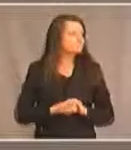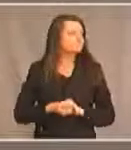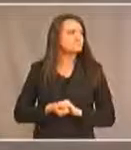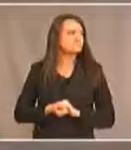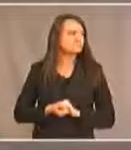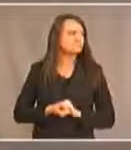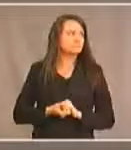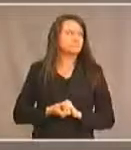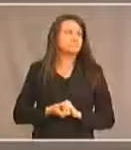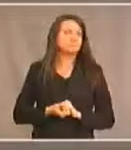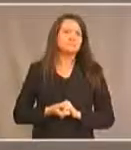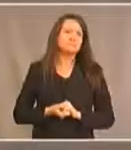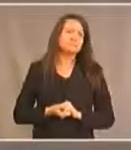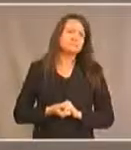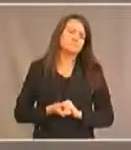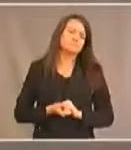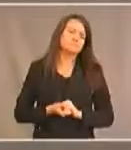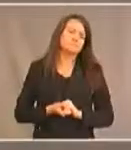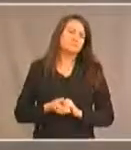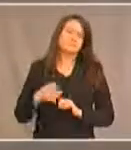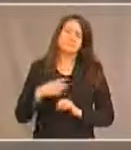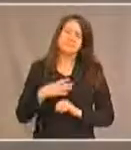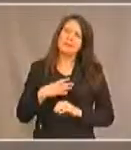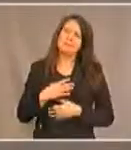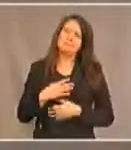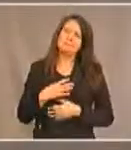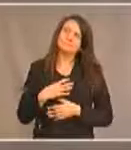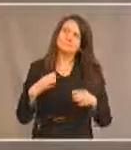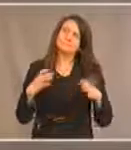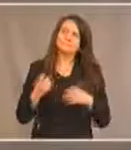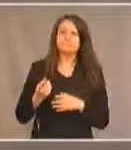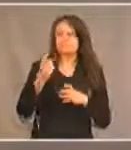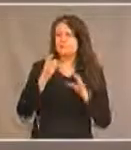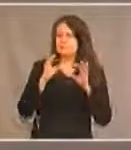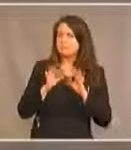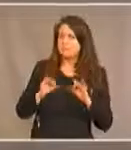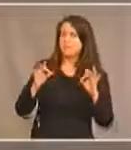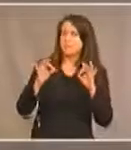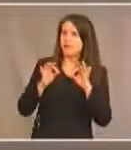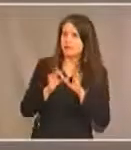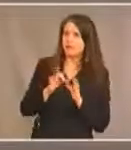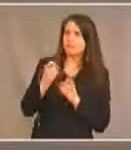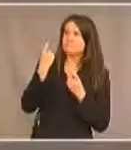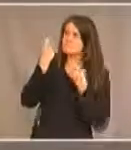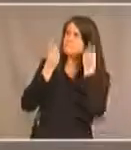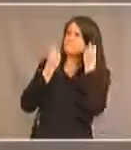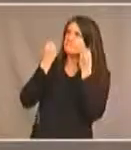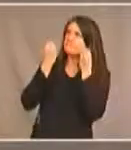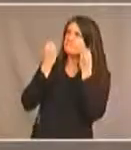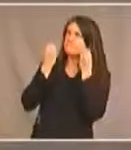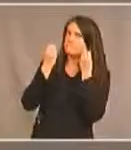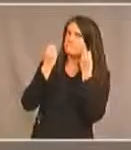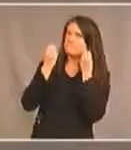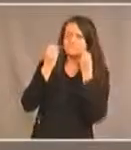alors la question qu'on doit se poser,'est est-ce qu'on écoute vraiment